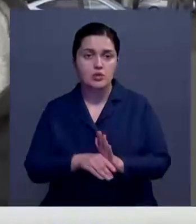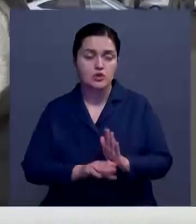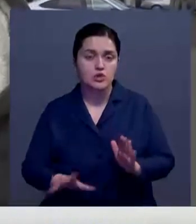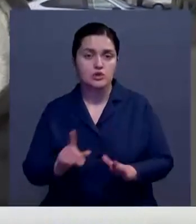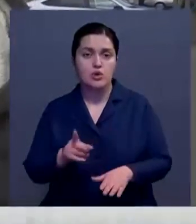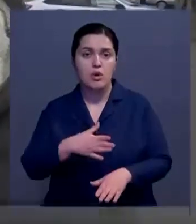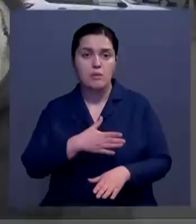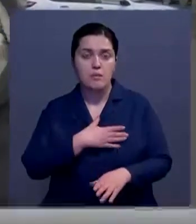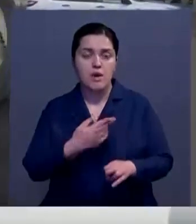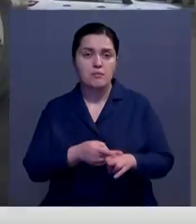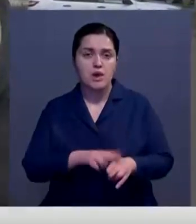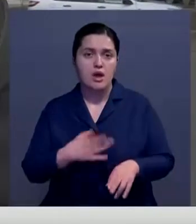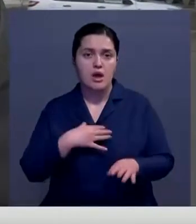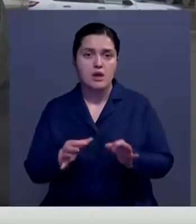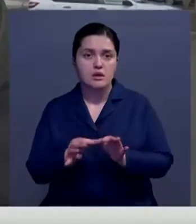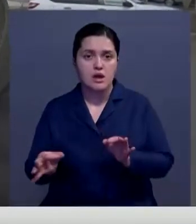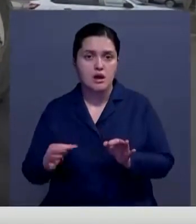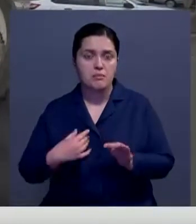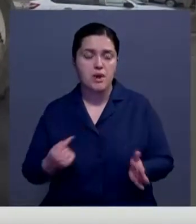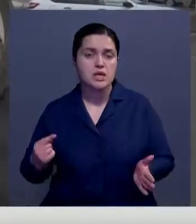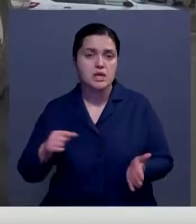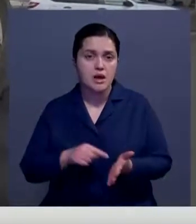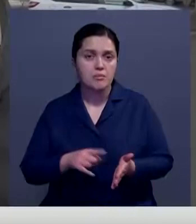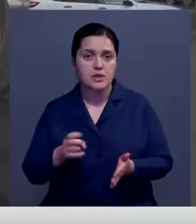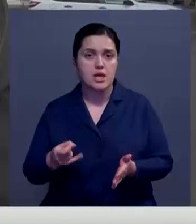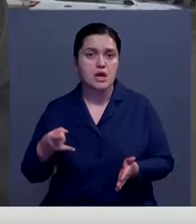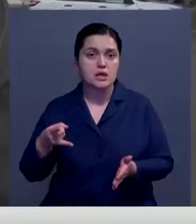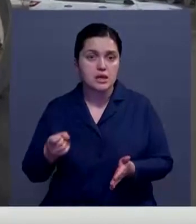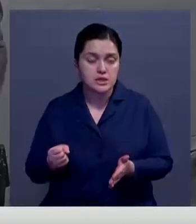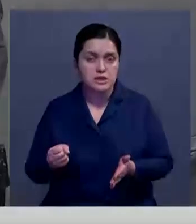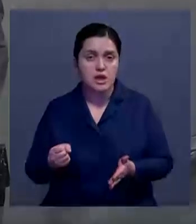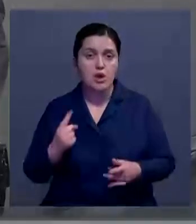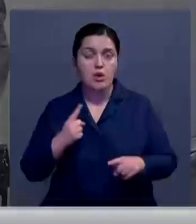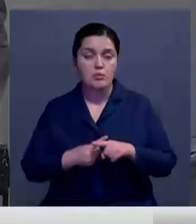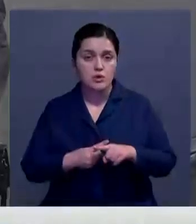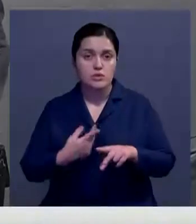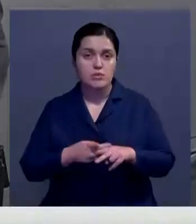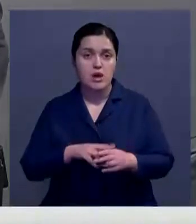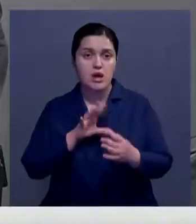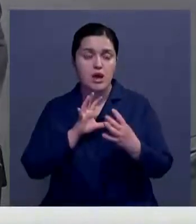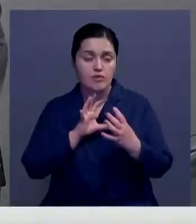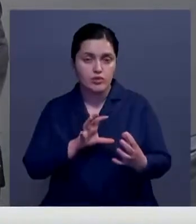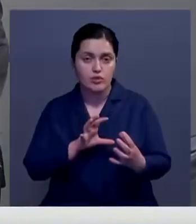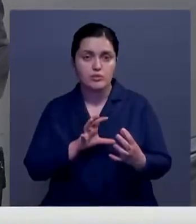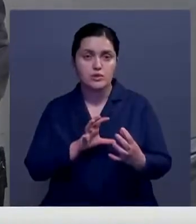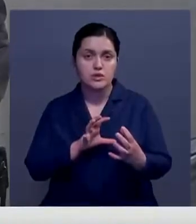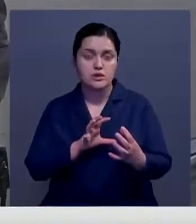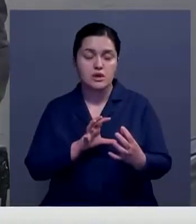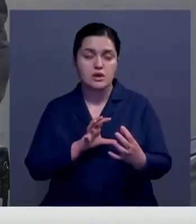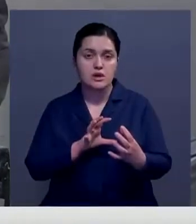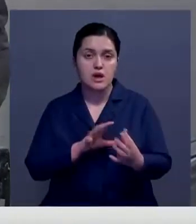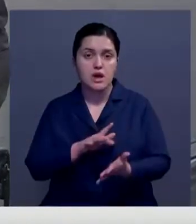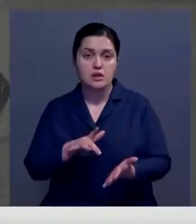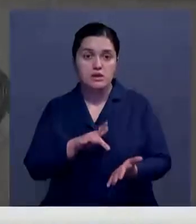что мы районные пациенты, мы добираемся на такси, плюс добираемся на автобусе. Так как